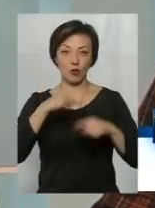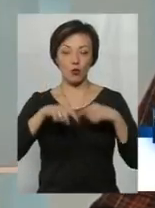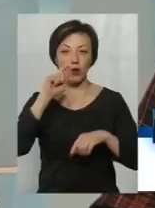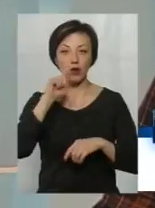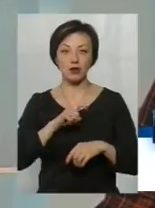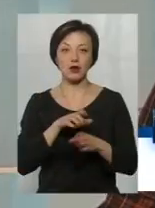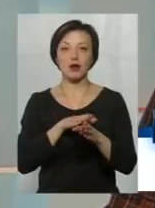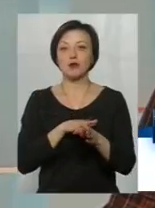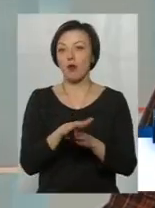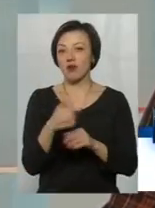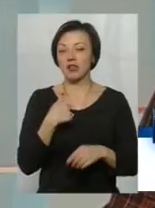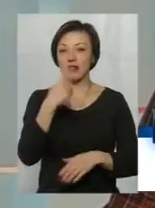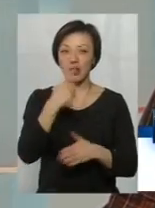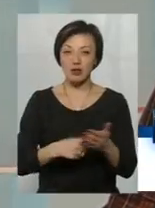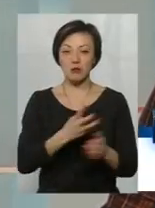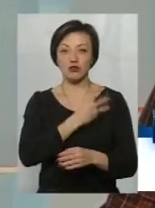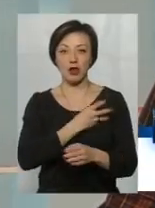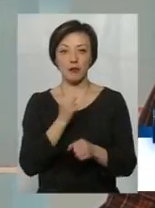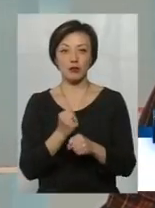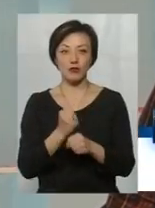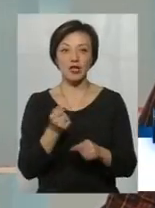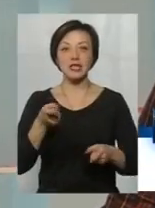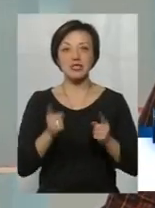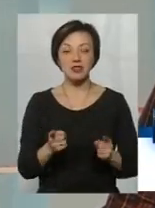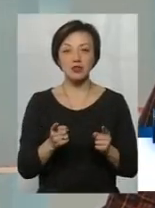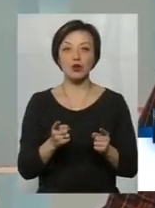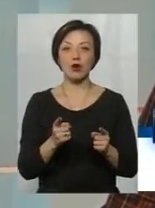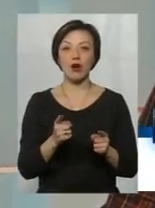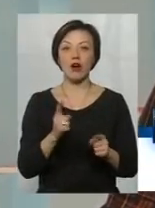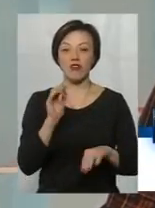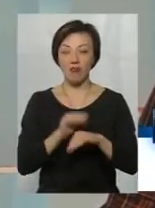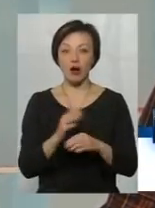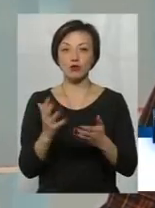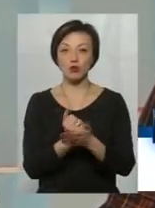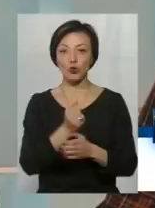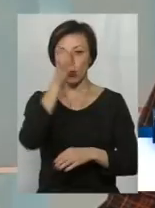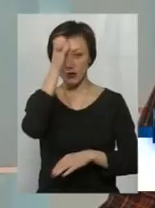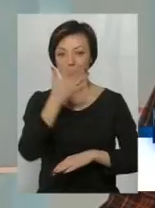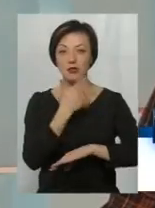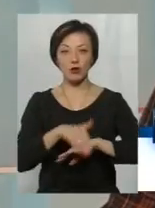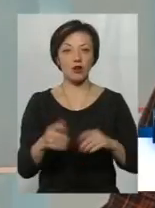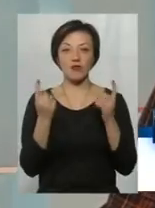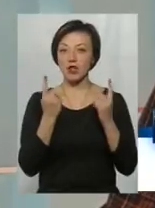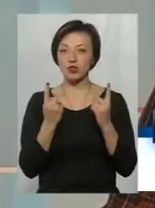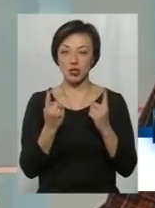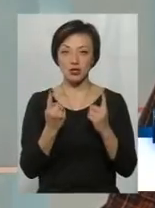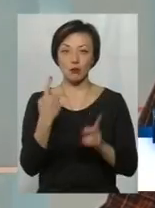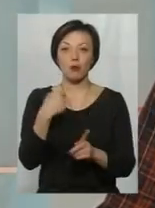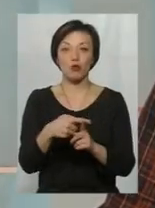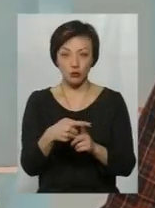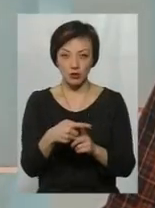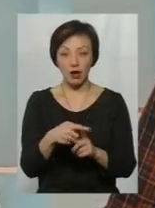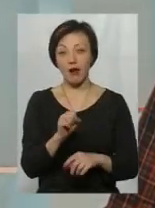сповнений надій і бажання працювати. Звісно, факт здобути освіту за кордоном – це був величезний плюс.